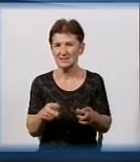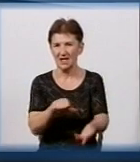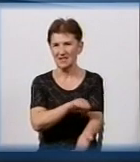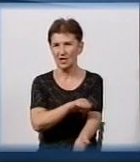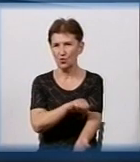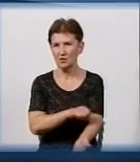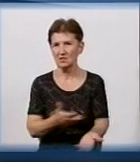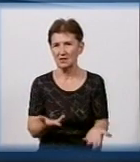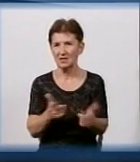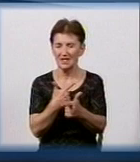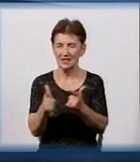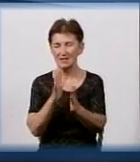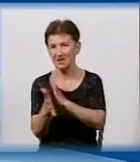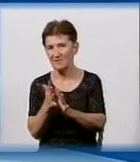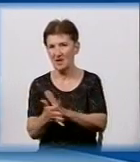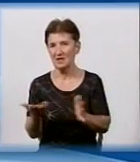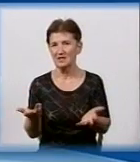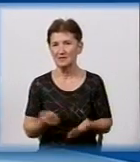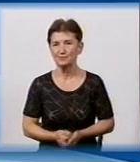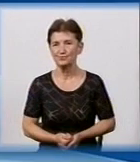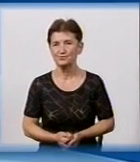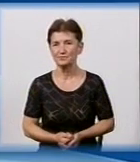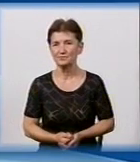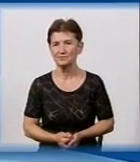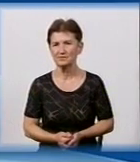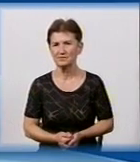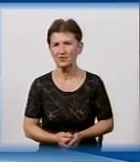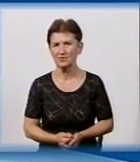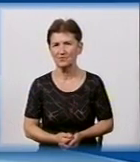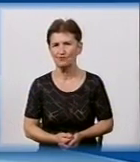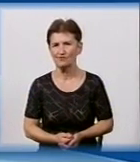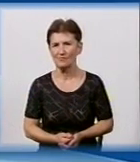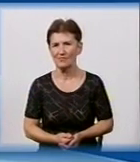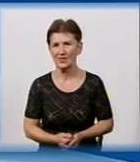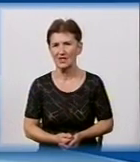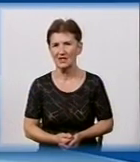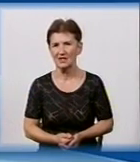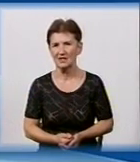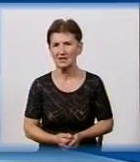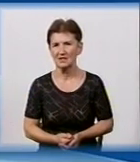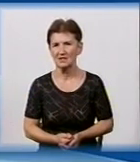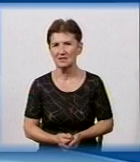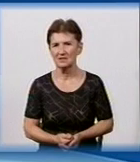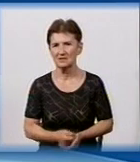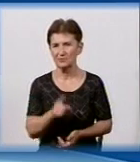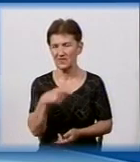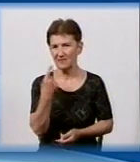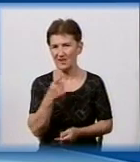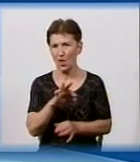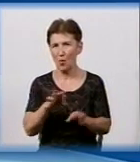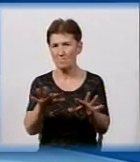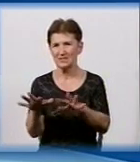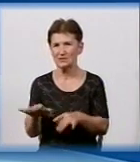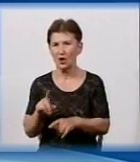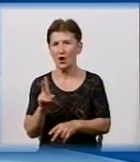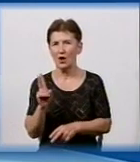трава. Як правило, в яких місцях наносить? Я не про місця, ми говорили гаражі, якісь стіни будинків. Я до